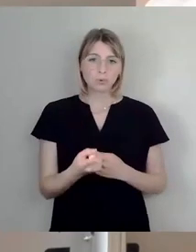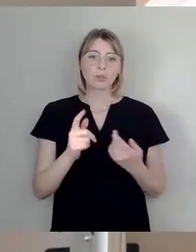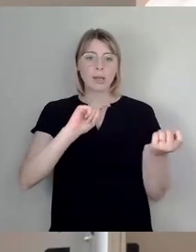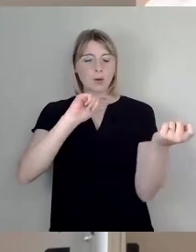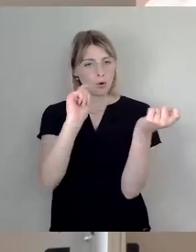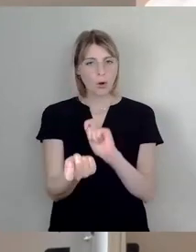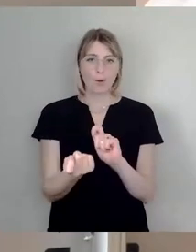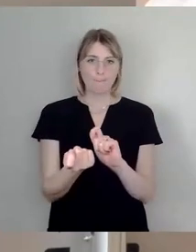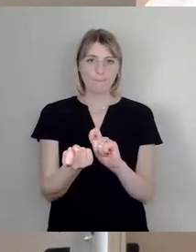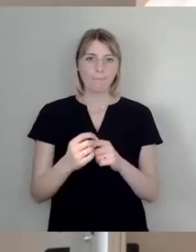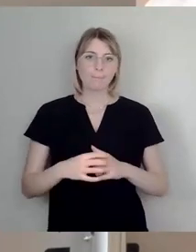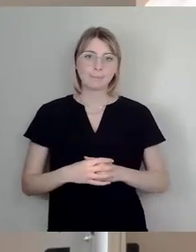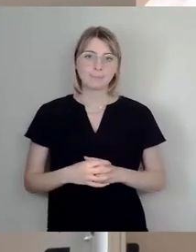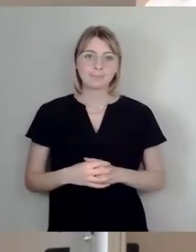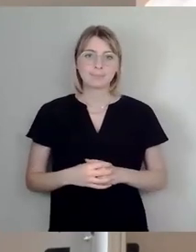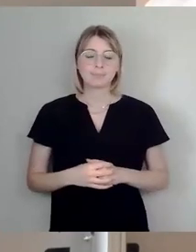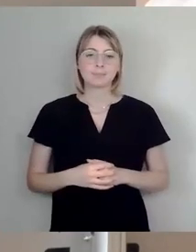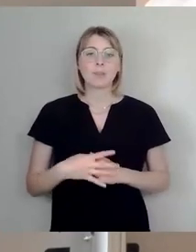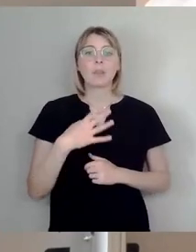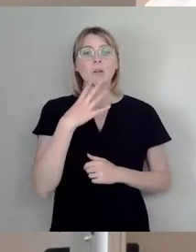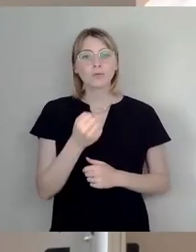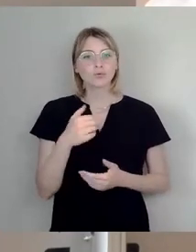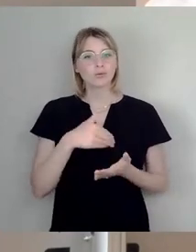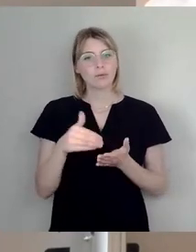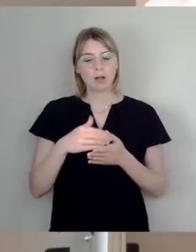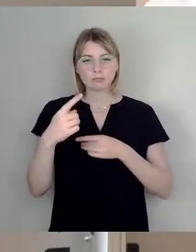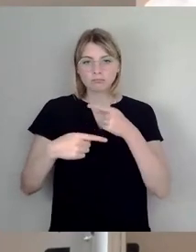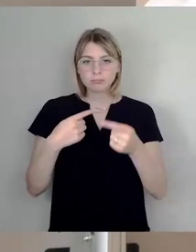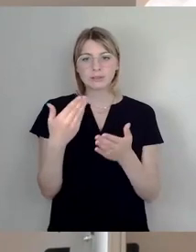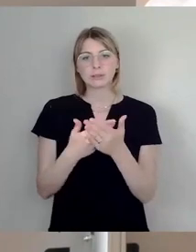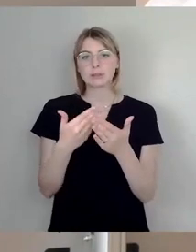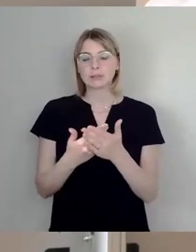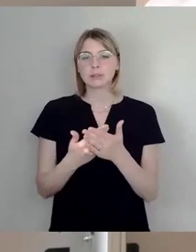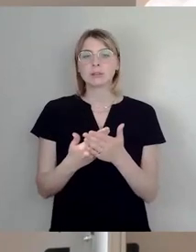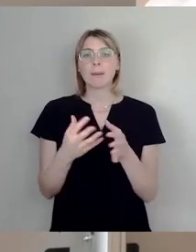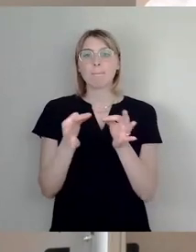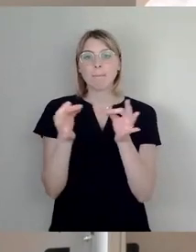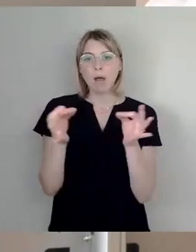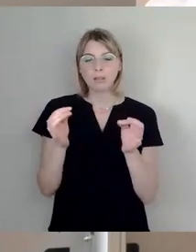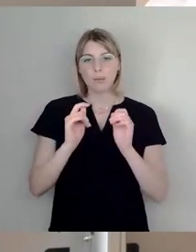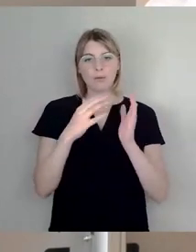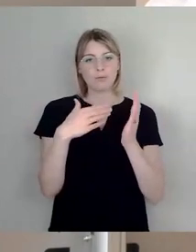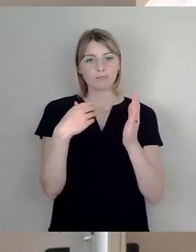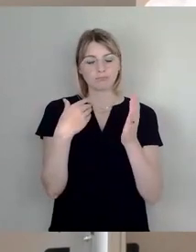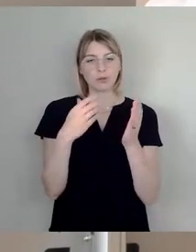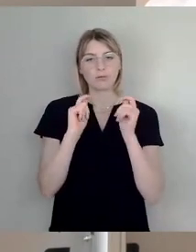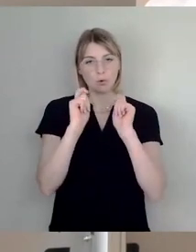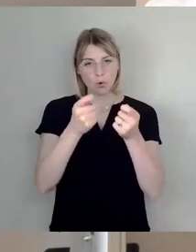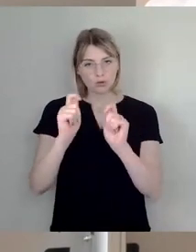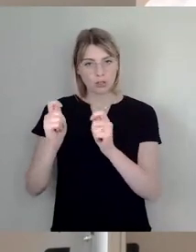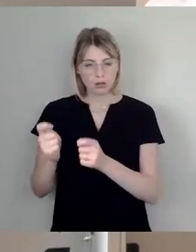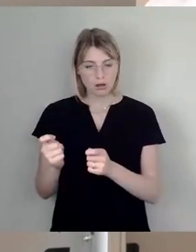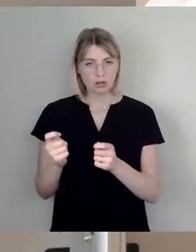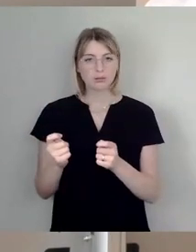vorankommen, wollen wir jetzt konkrete Maßnahmen vorschlagen, nämlich, dass hier